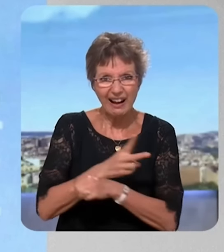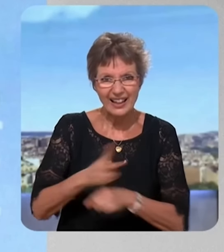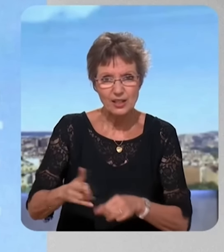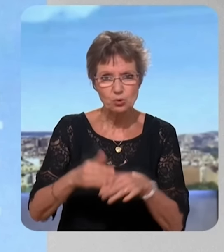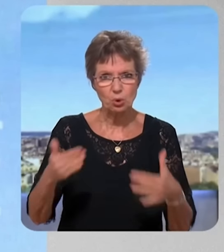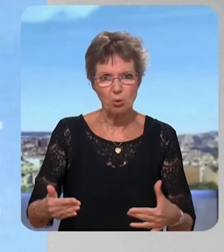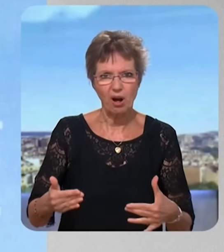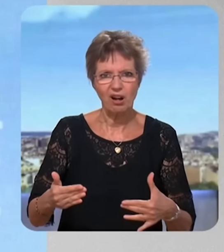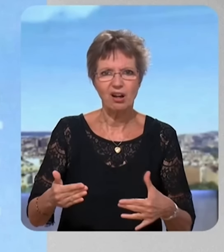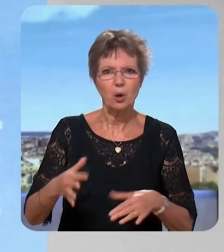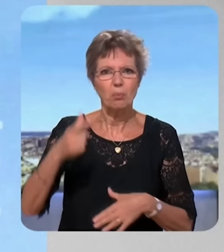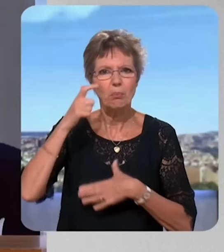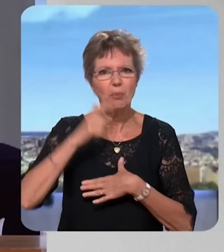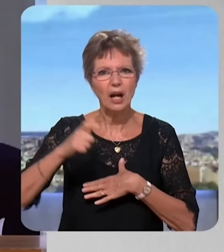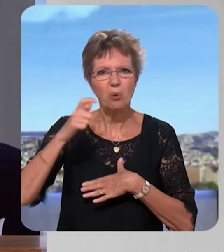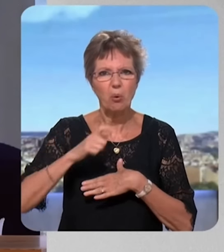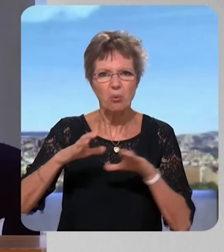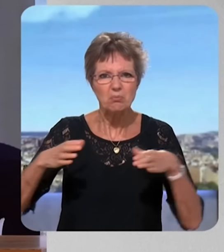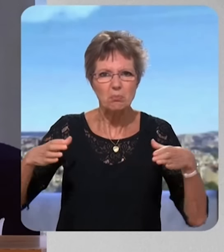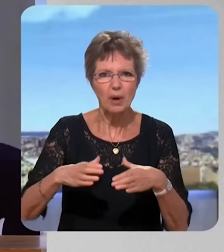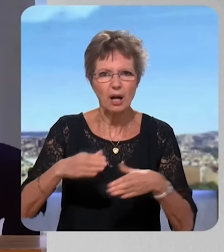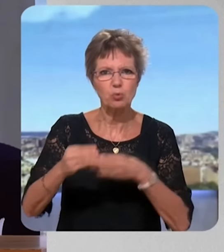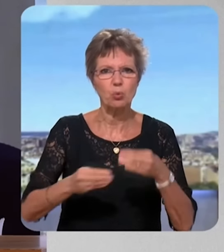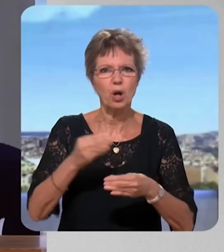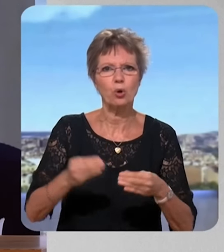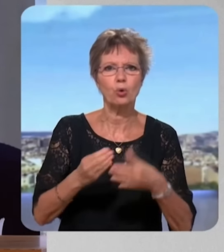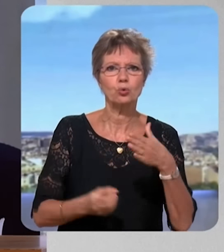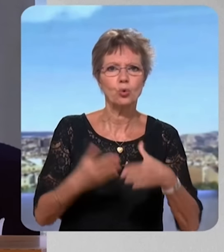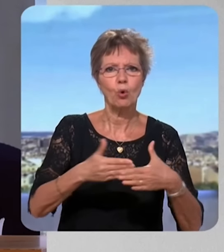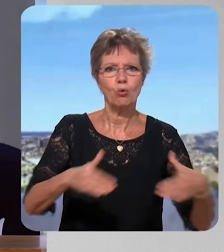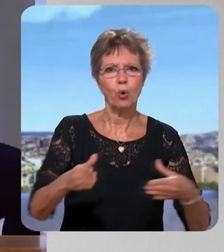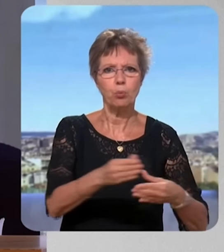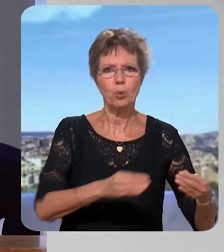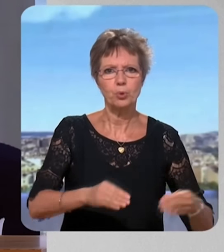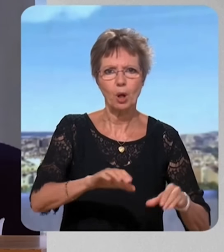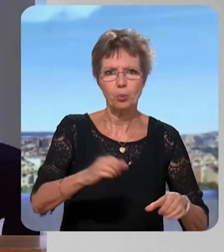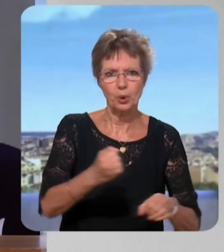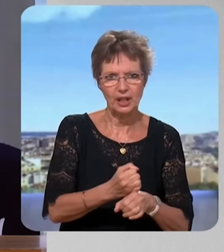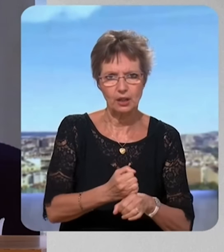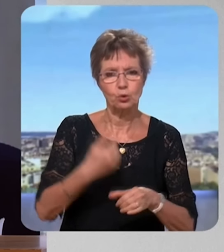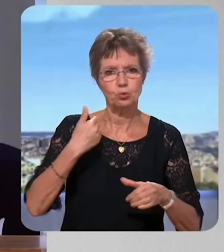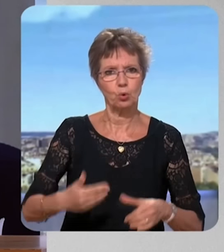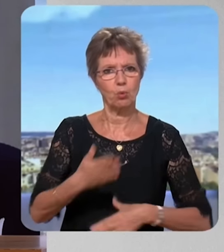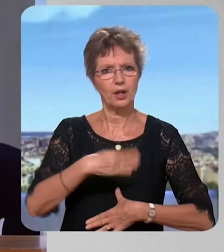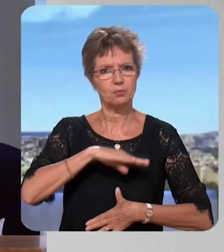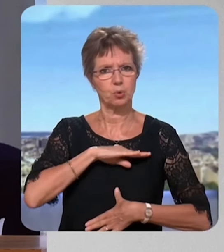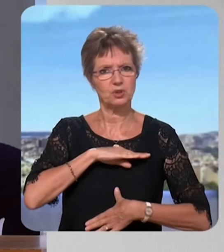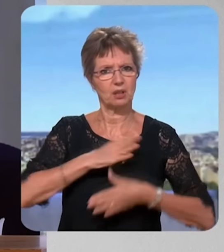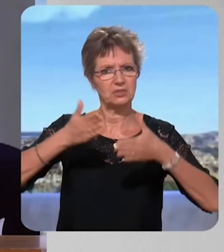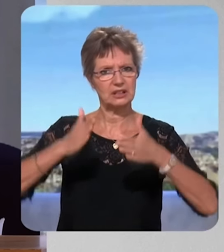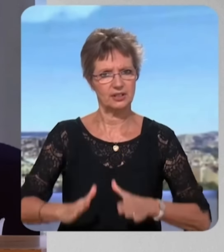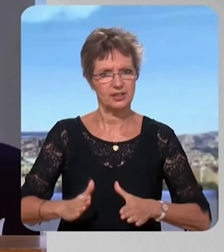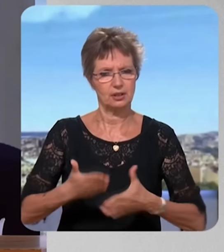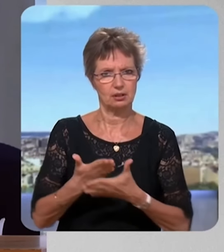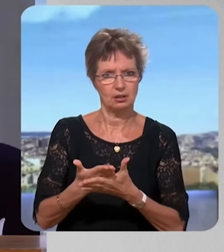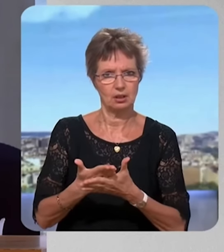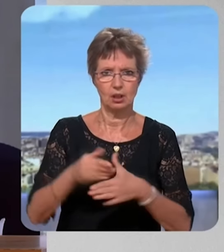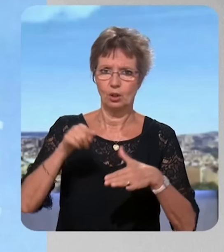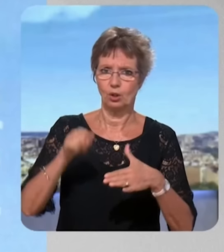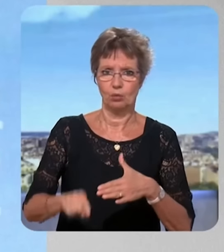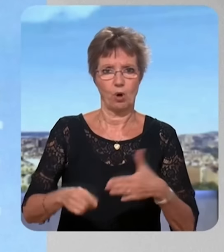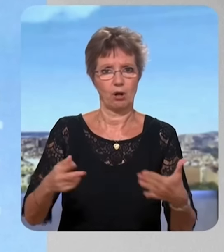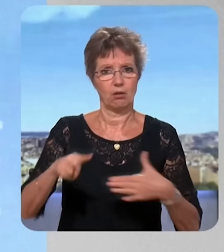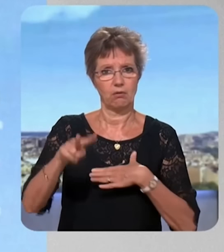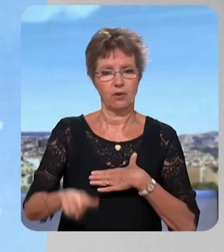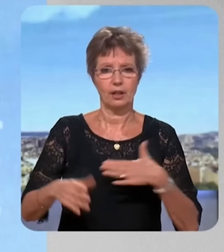renforcer la coalition d'Emmanuel Macron ou celle du nouveau Front populaire, et donc j'ai pris mon responsabilité, Éric Zemmour à l'issue de cette différence, cette divergence a exclu